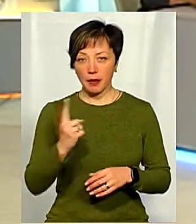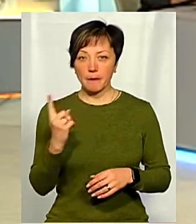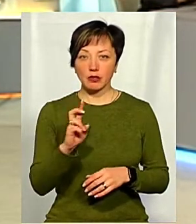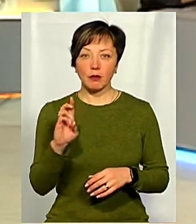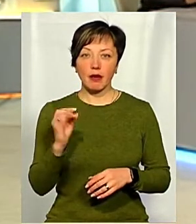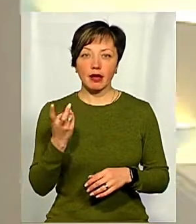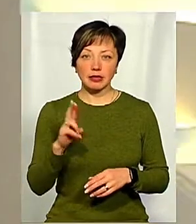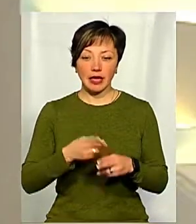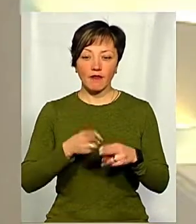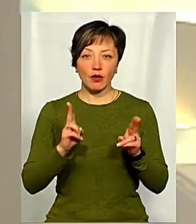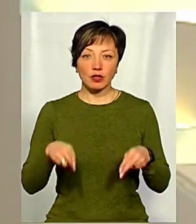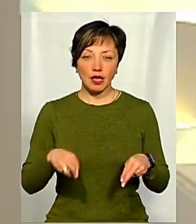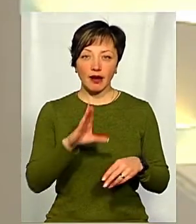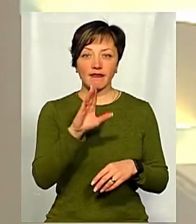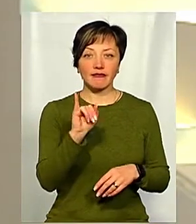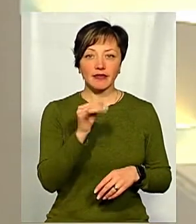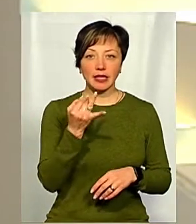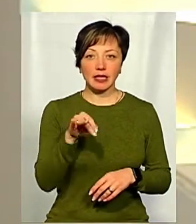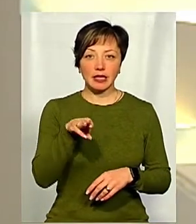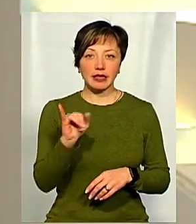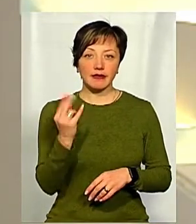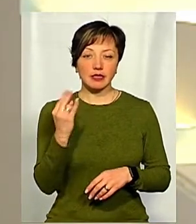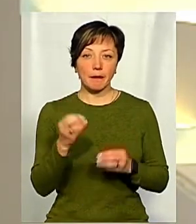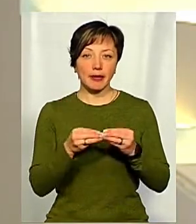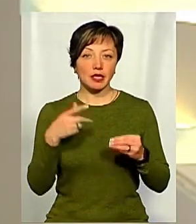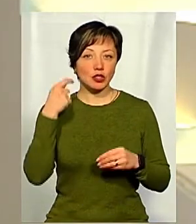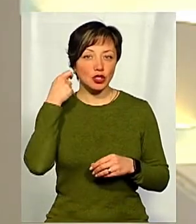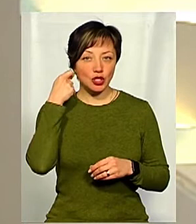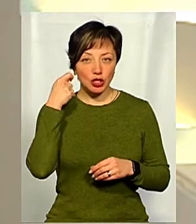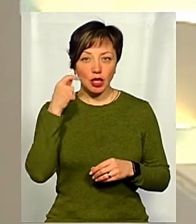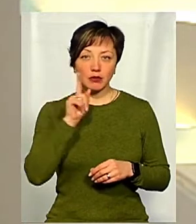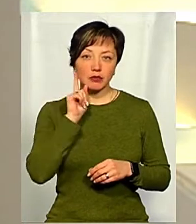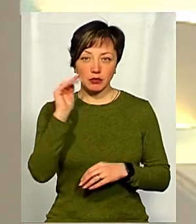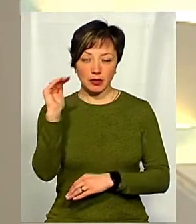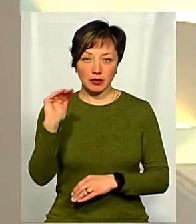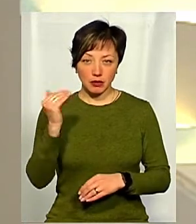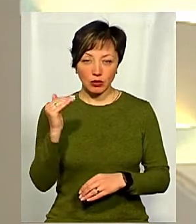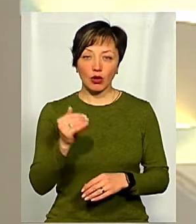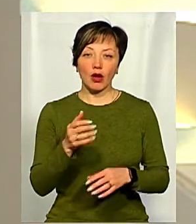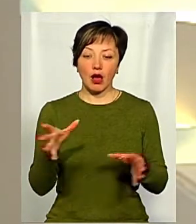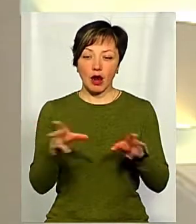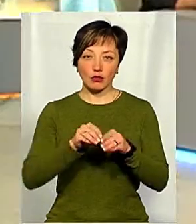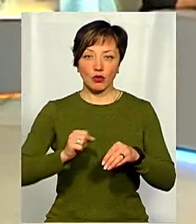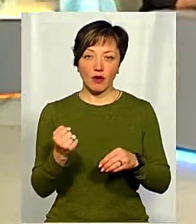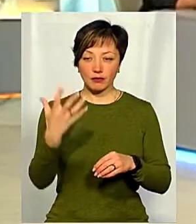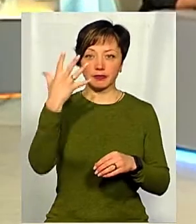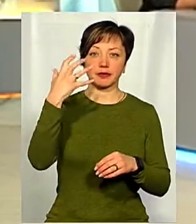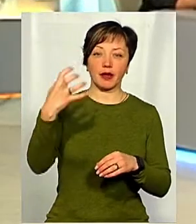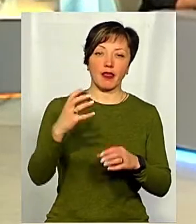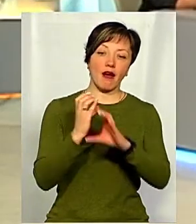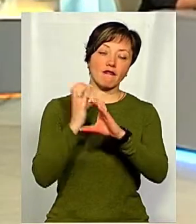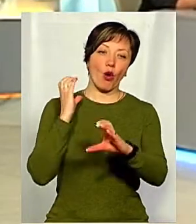березня на залізничній станції Війтівці 15-річний підліток разом із товаришем робив селфі на вагонах